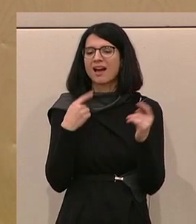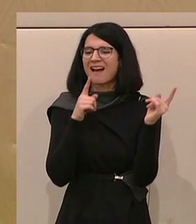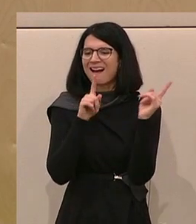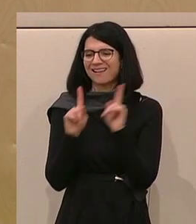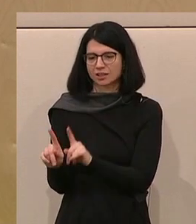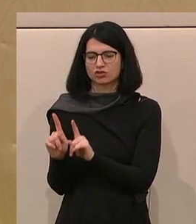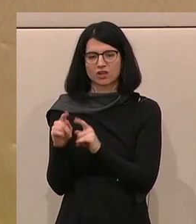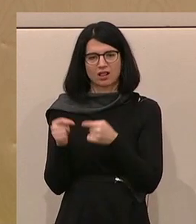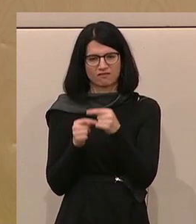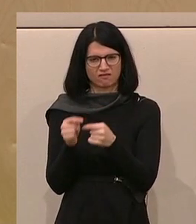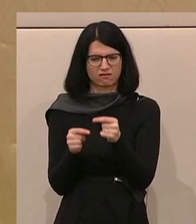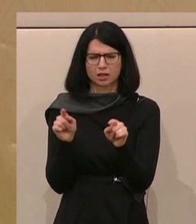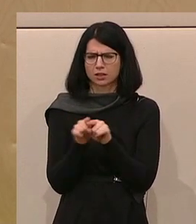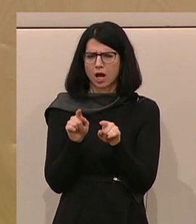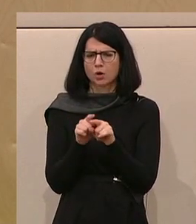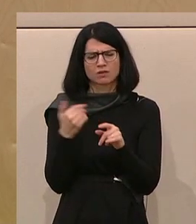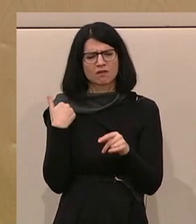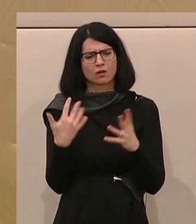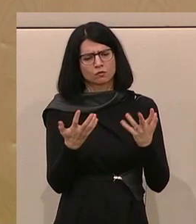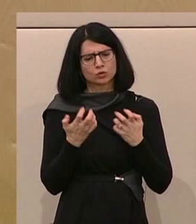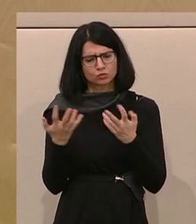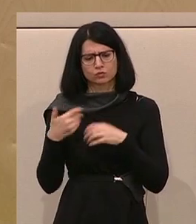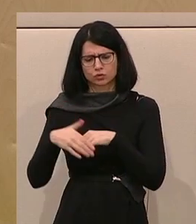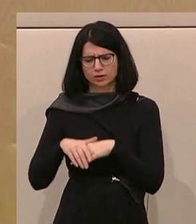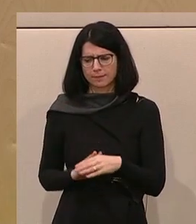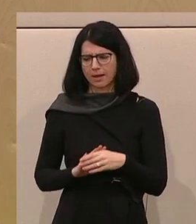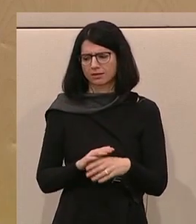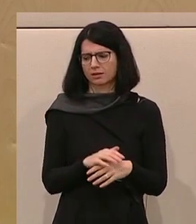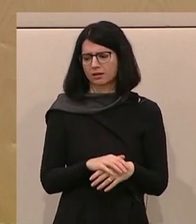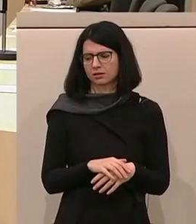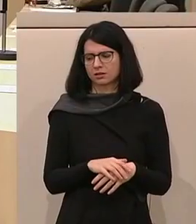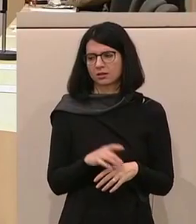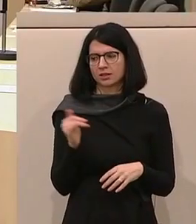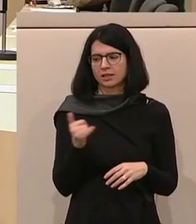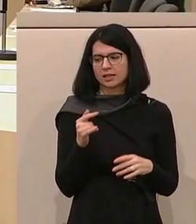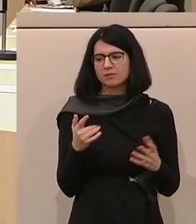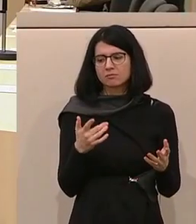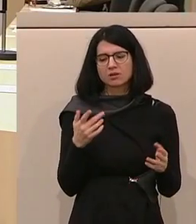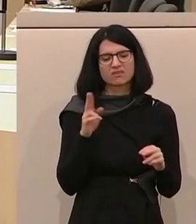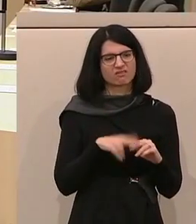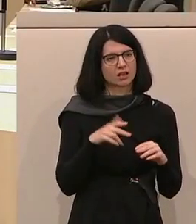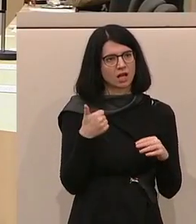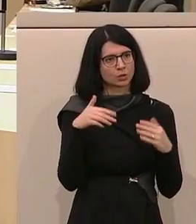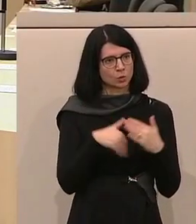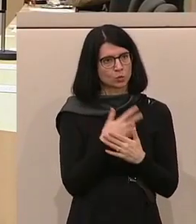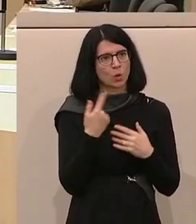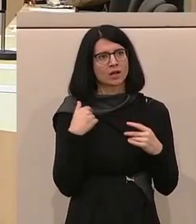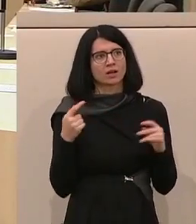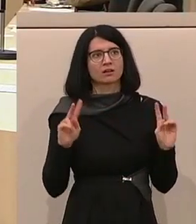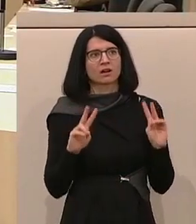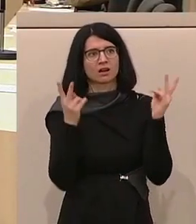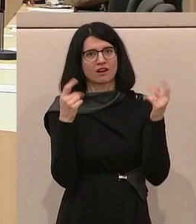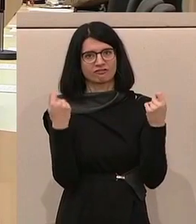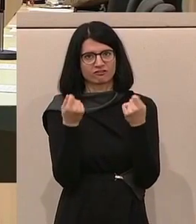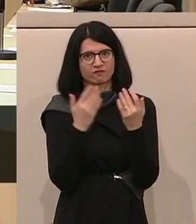Es ist ein Wunsch, ein vielfacher Wunsch aus den Gemeinden gewesen, nämlich immer dann, wenn ein neuer Kraftfahrtdienst